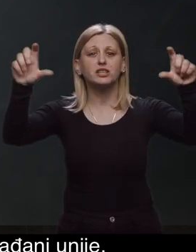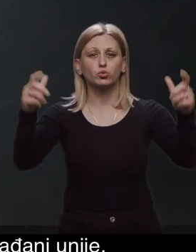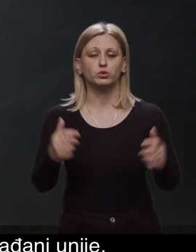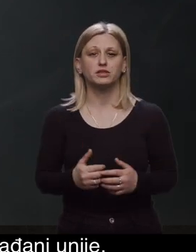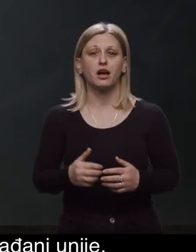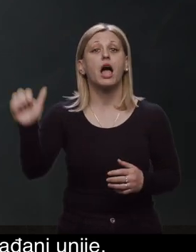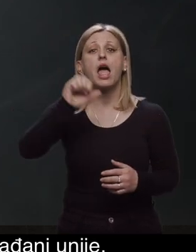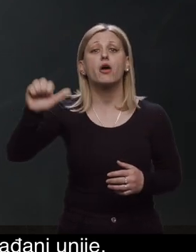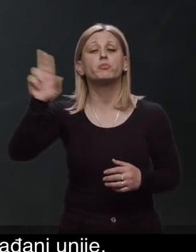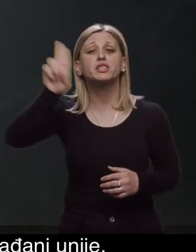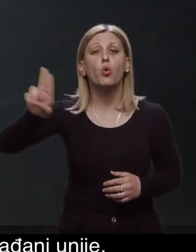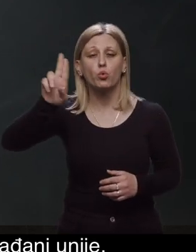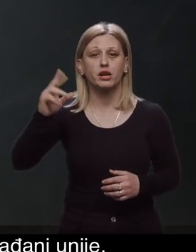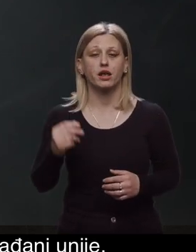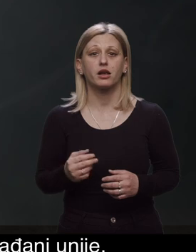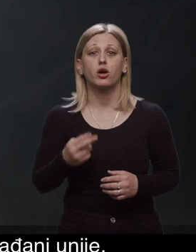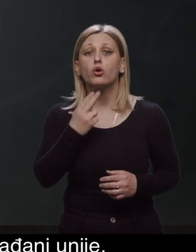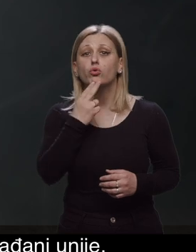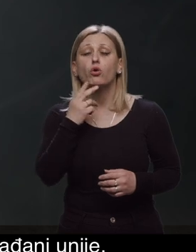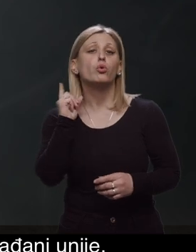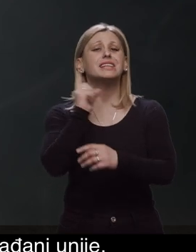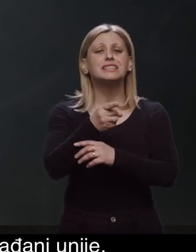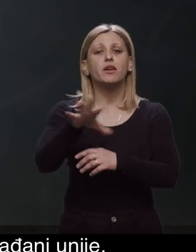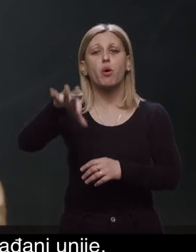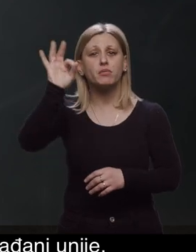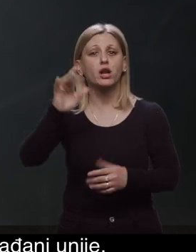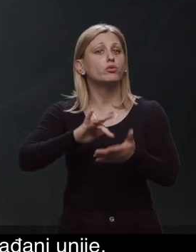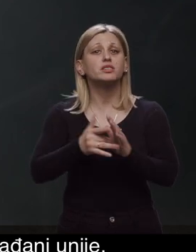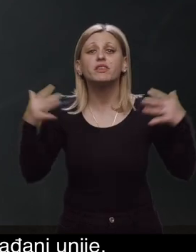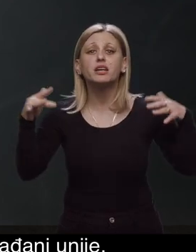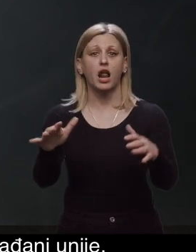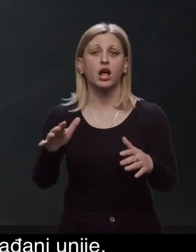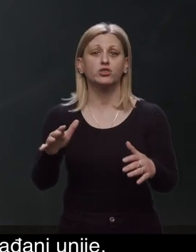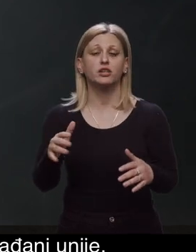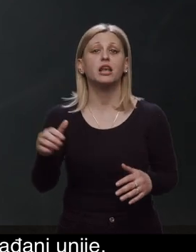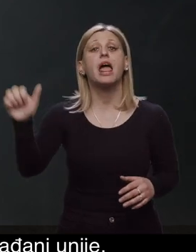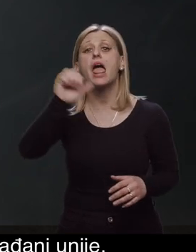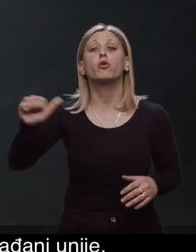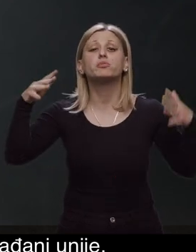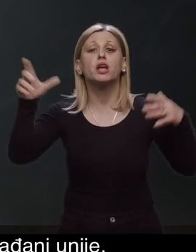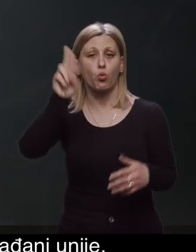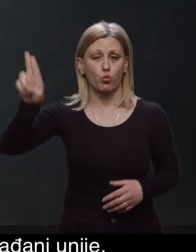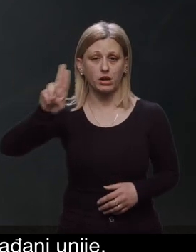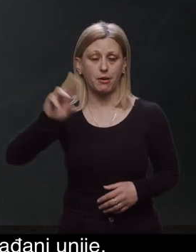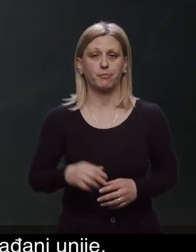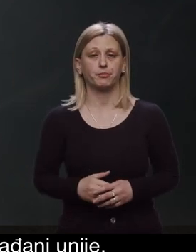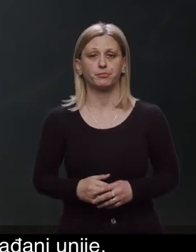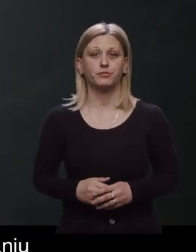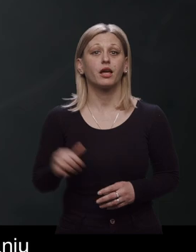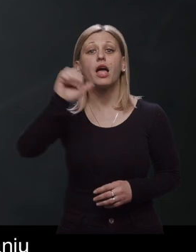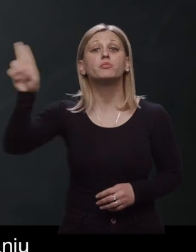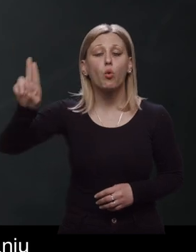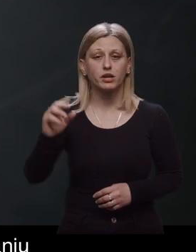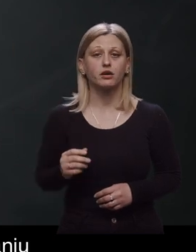institucija koju izravno biraju svi građani i građanke Unije.